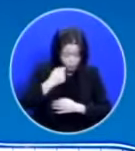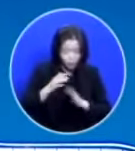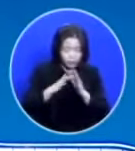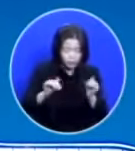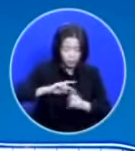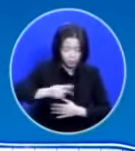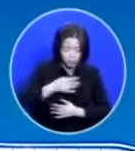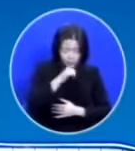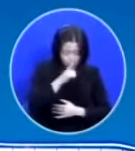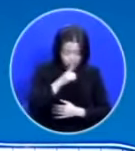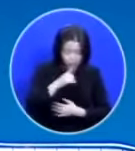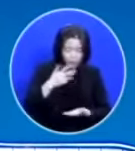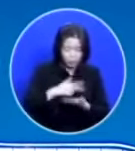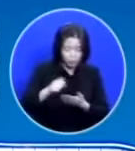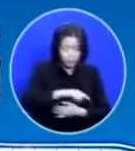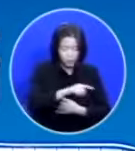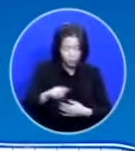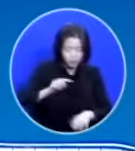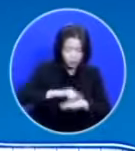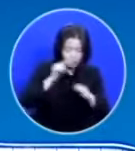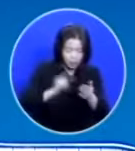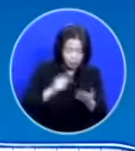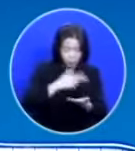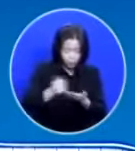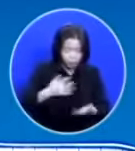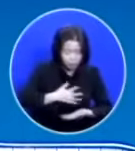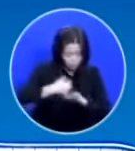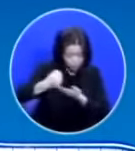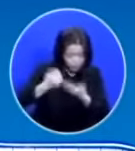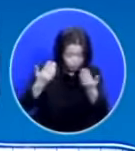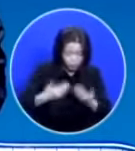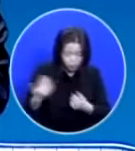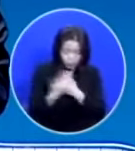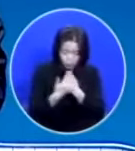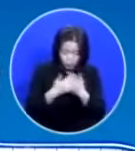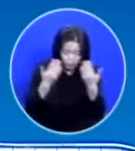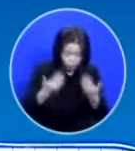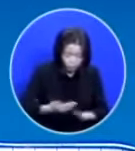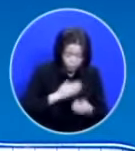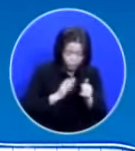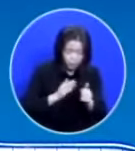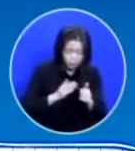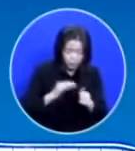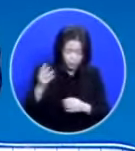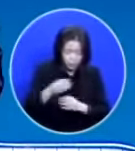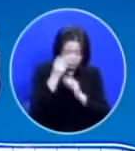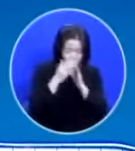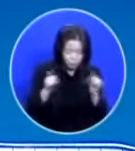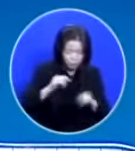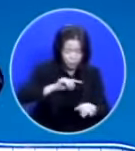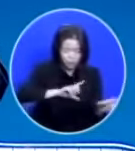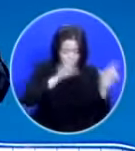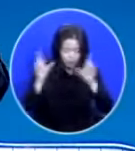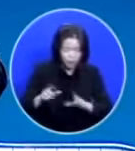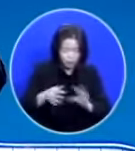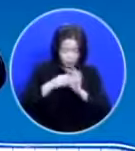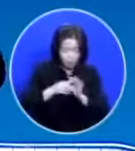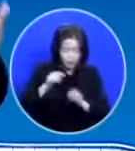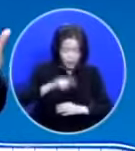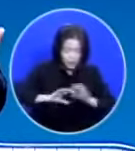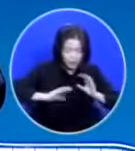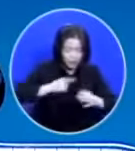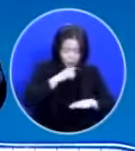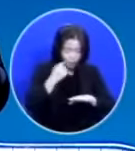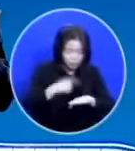주님 그들의 마음도 주님이 받아주시고 위로해 주시옵소서 성도들의 삶을 통하여 이 나라와